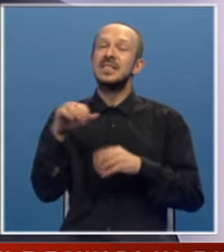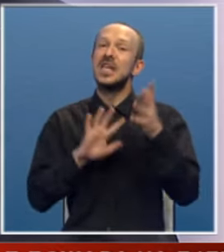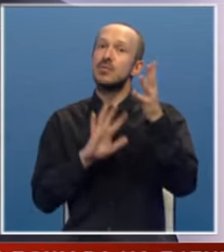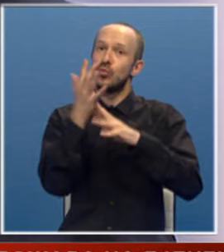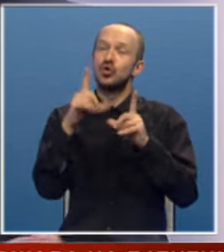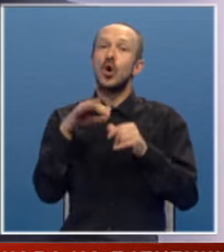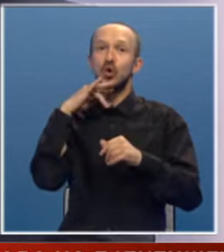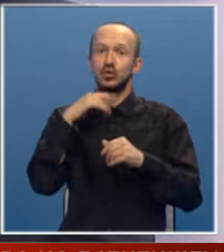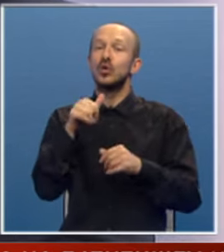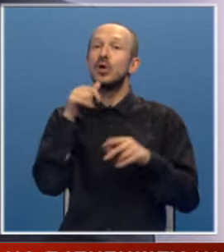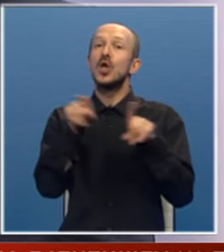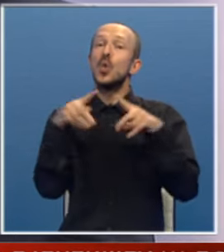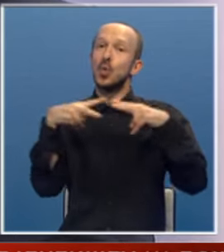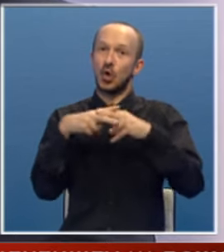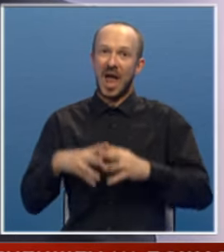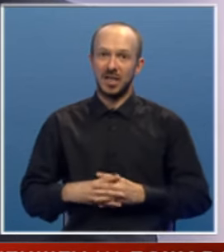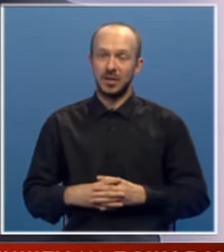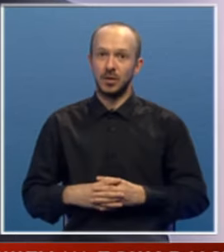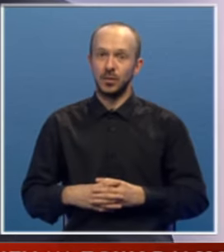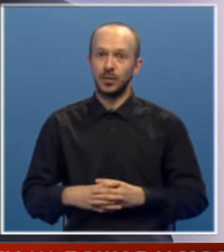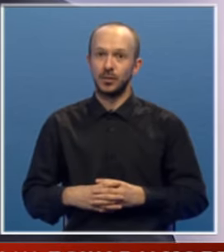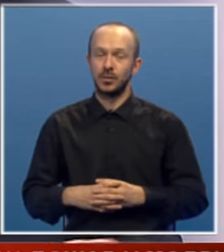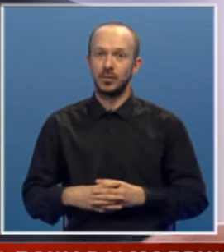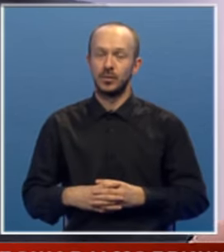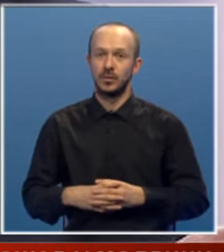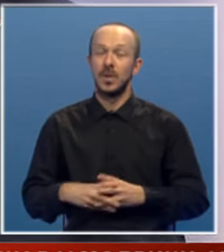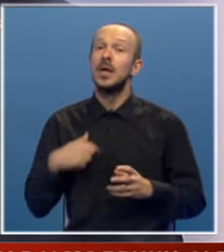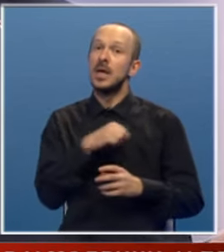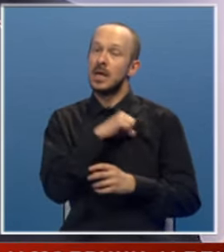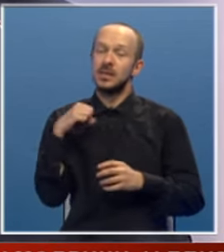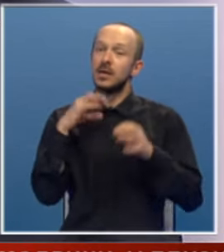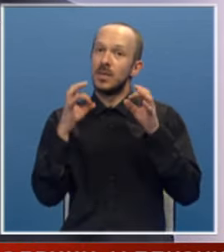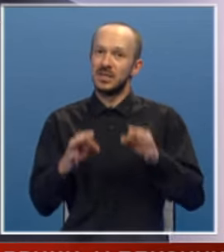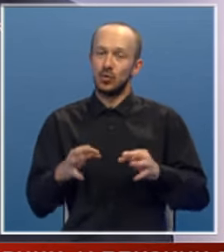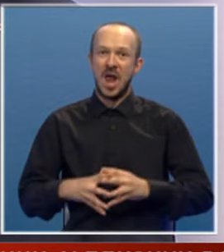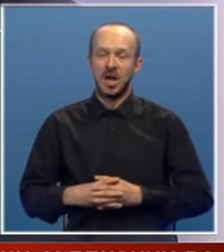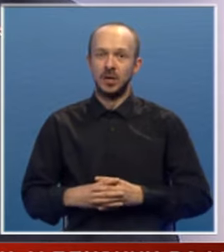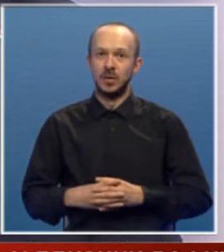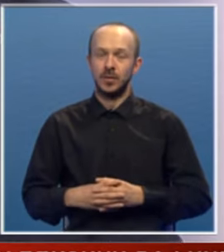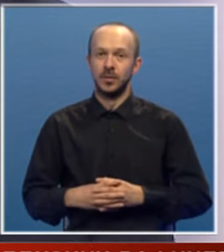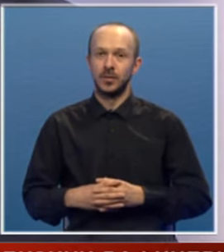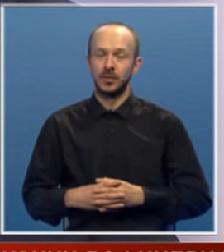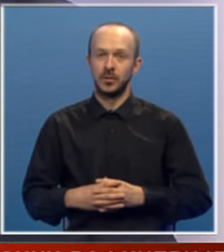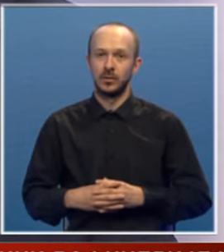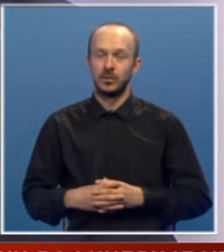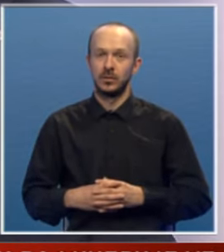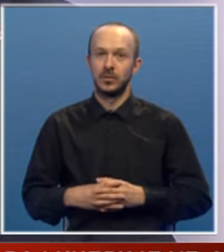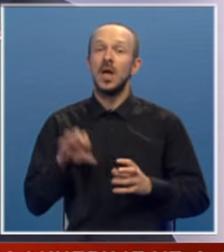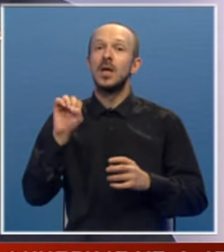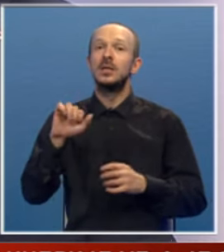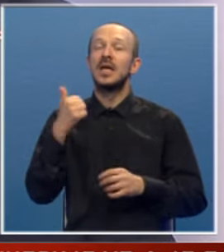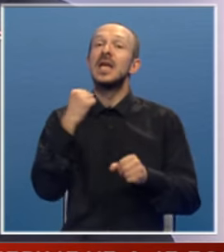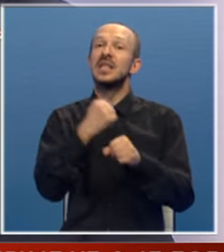požara u subotu i utorak. I ja sam siguran da je